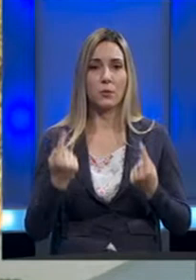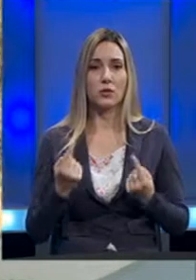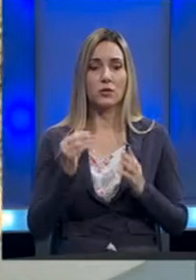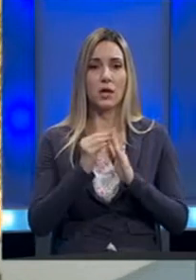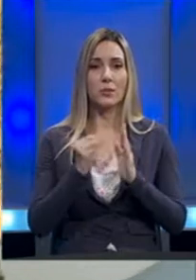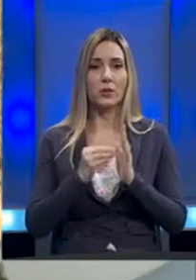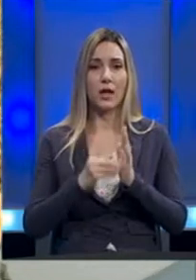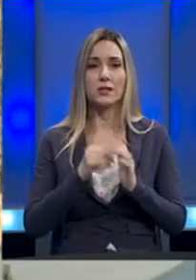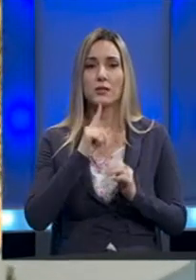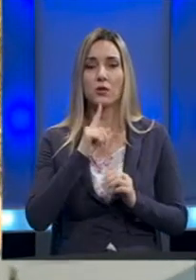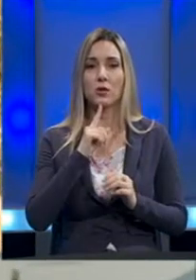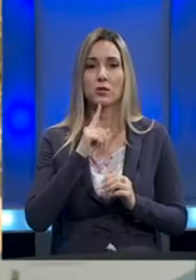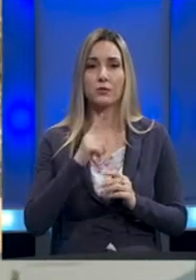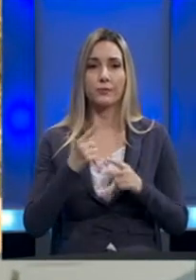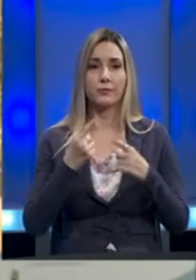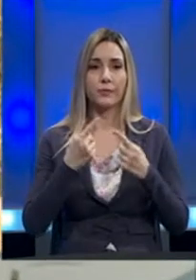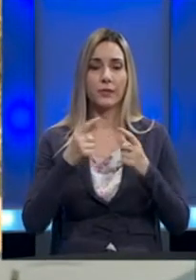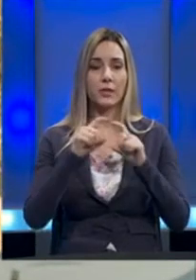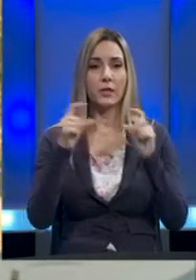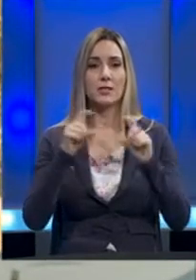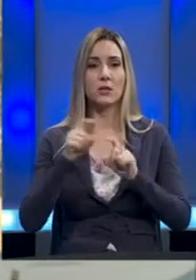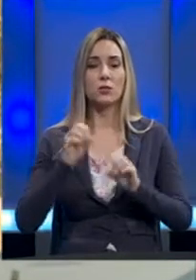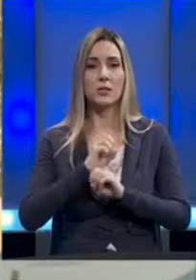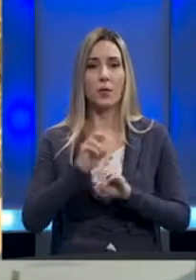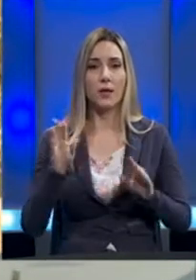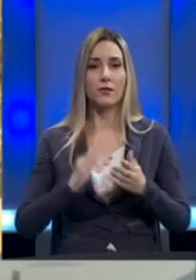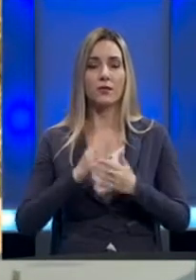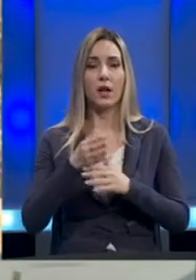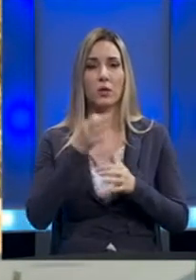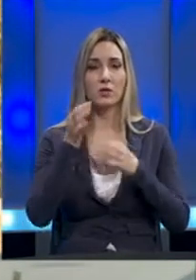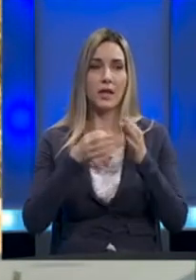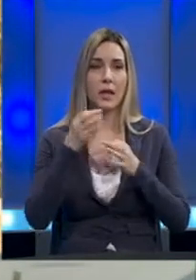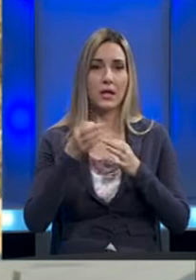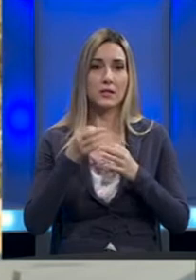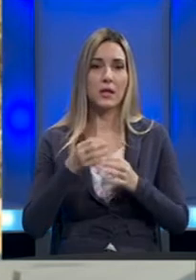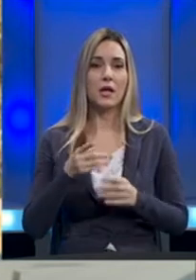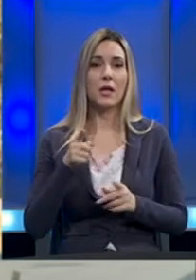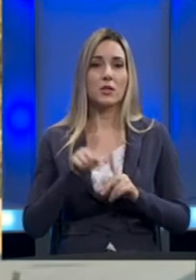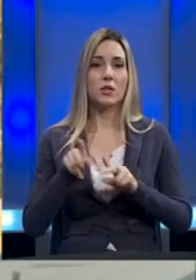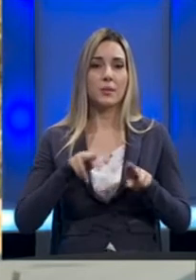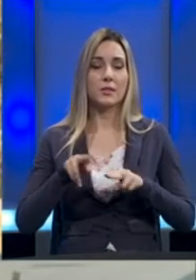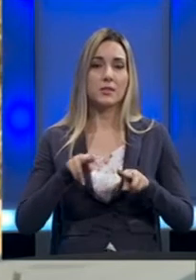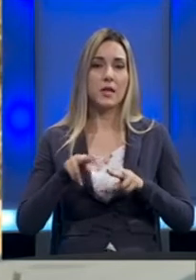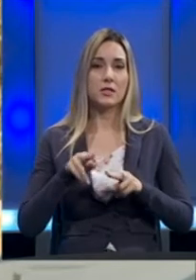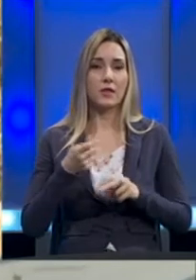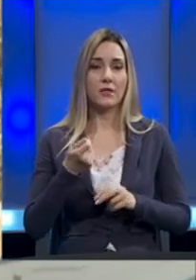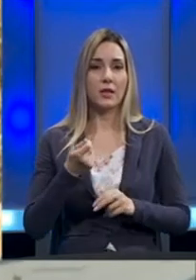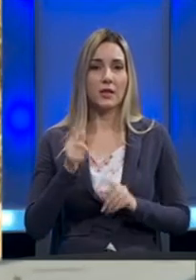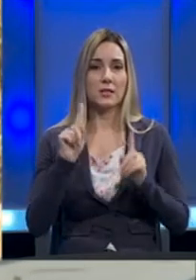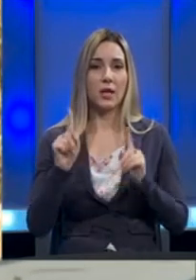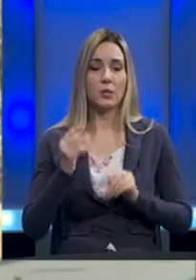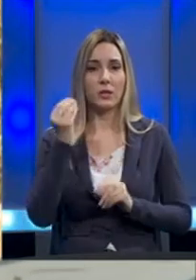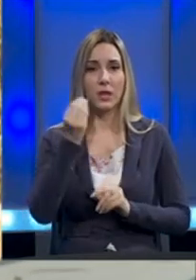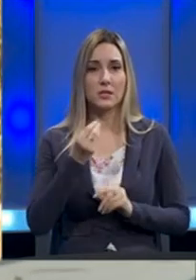podaci koje su određene institucije već i objavljivale i kroz razne analize, pa između ostalog ministarstva financija Republike